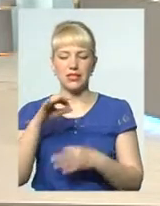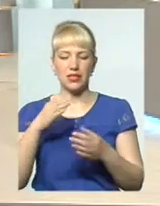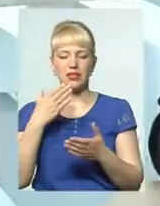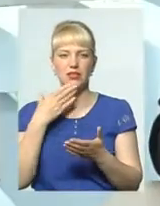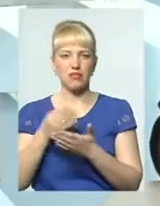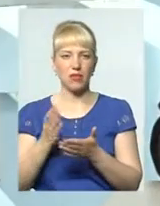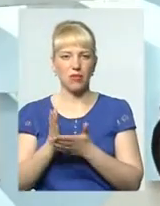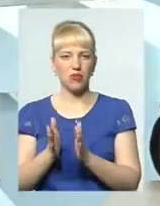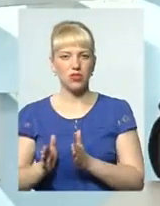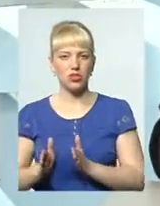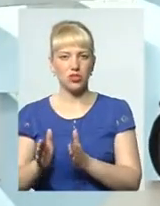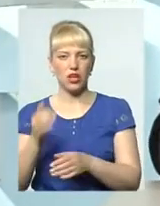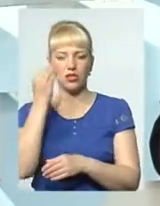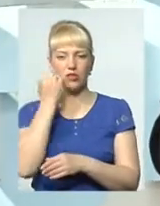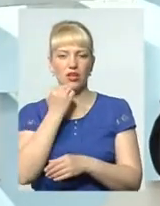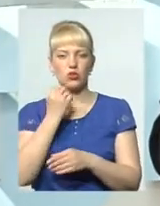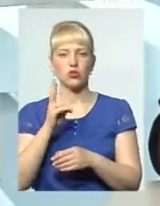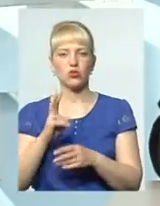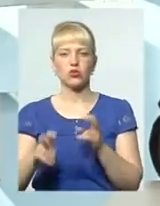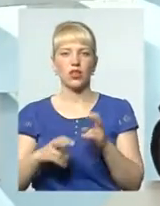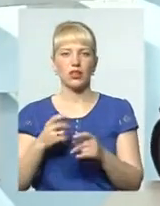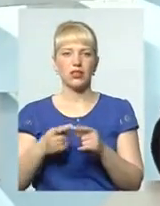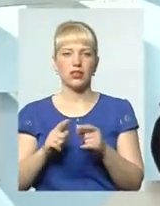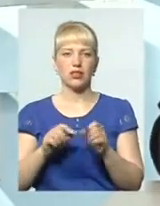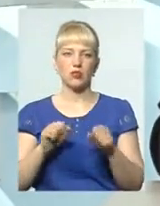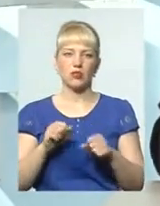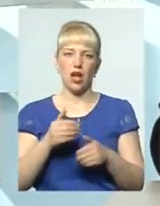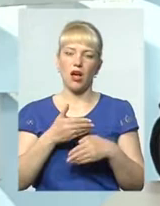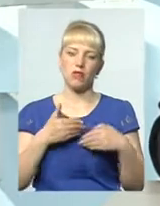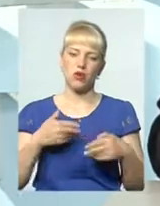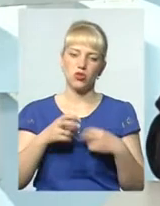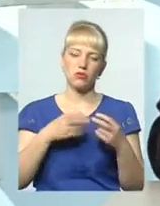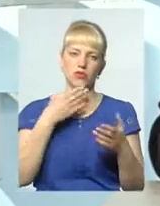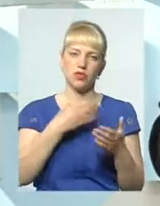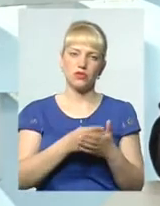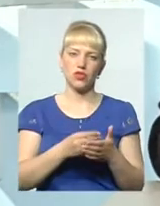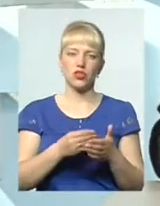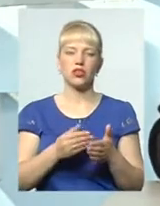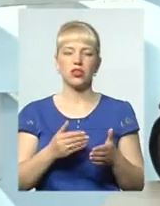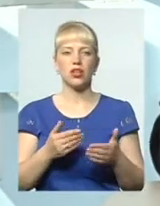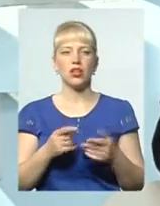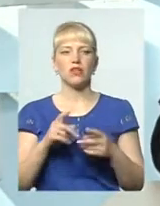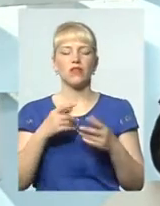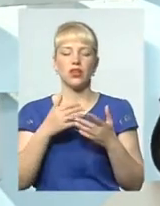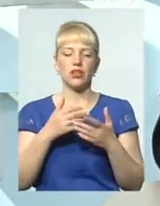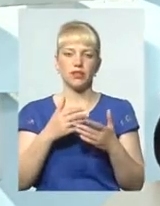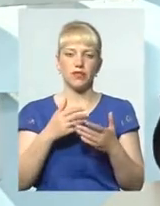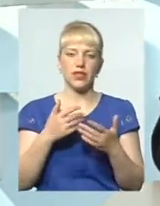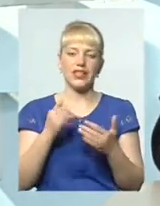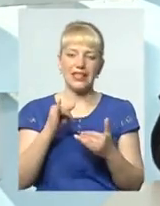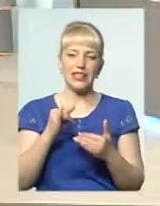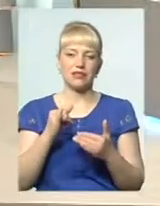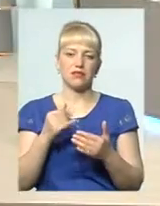такі фонди, які, наприклад, шукають ці можливості. Ми шукаємо зі своєї сторони. У різних пошуках народжується тоді істина.